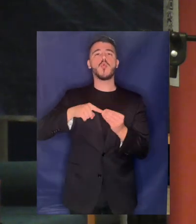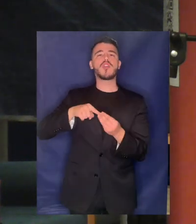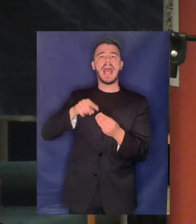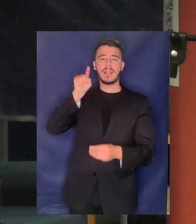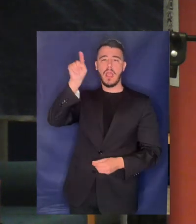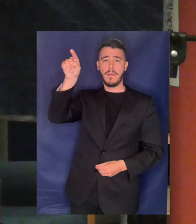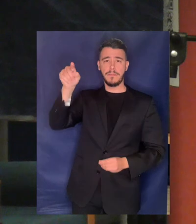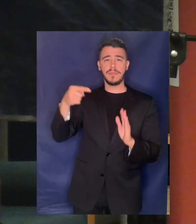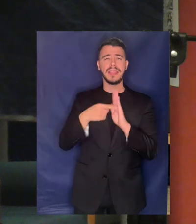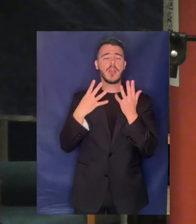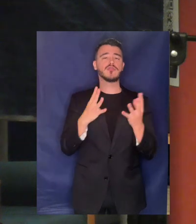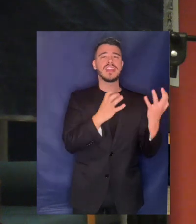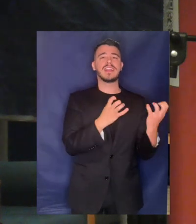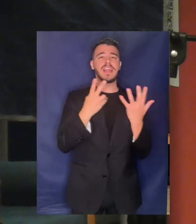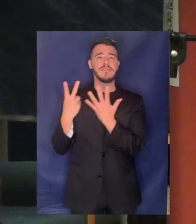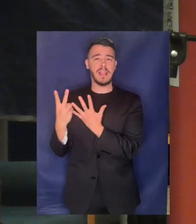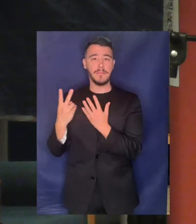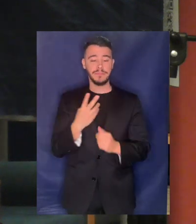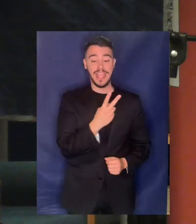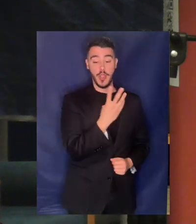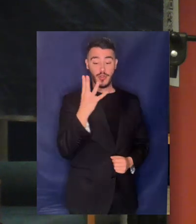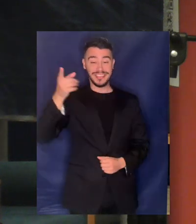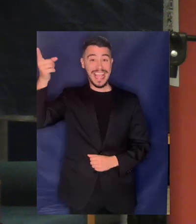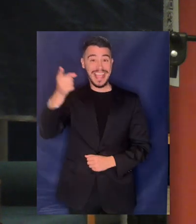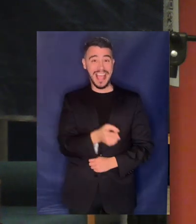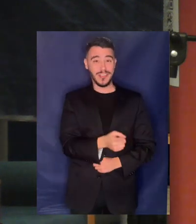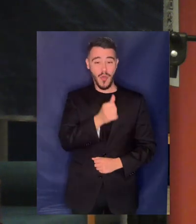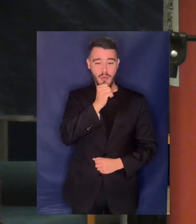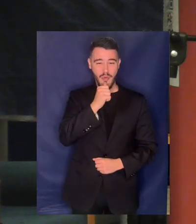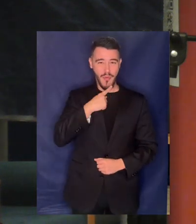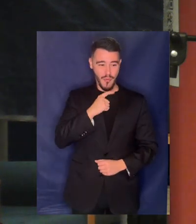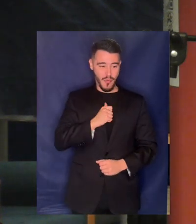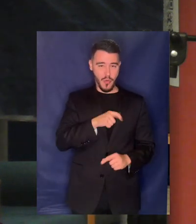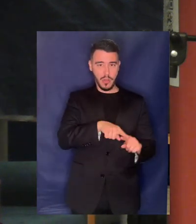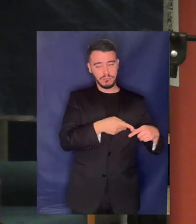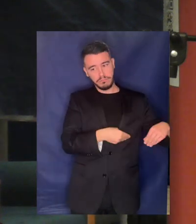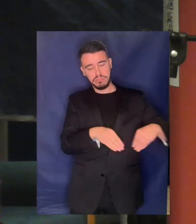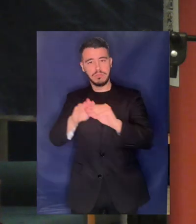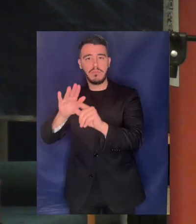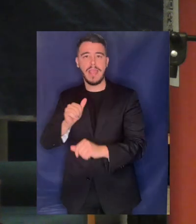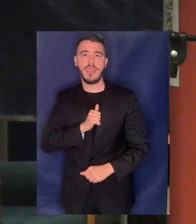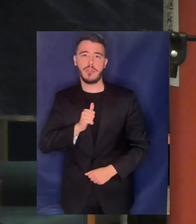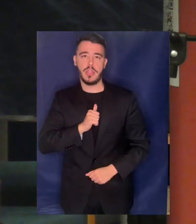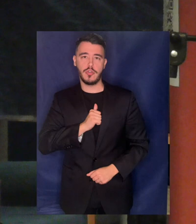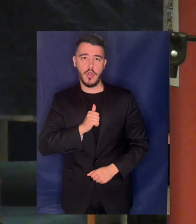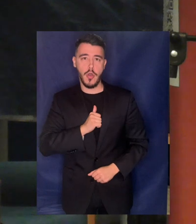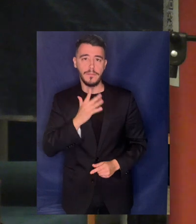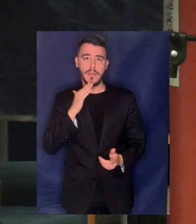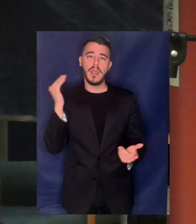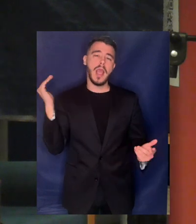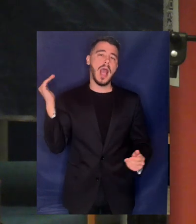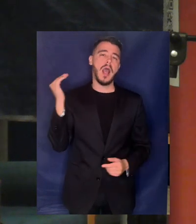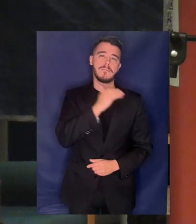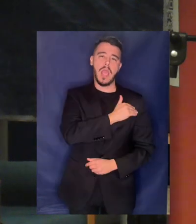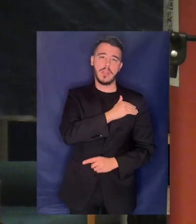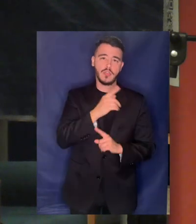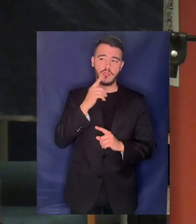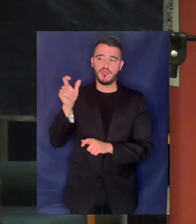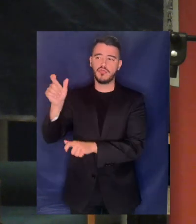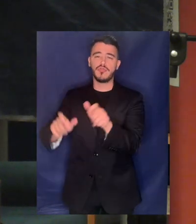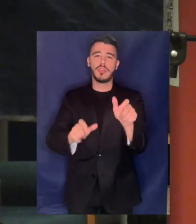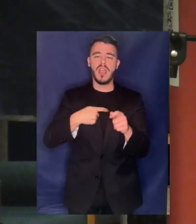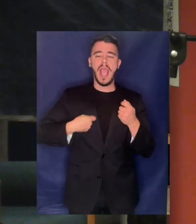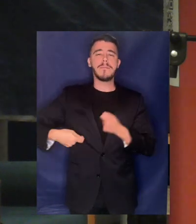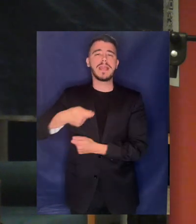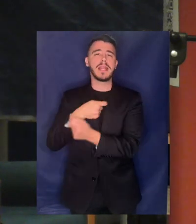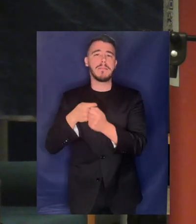παραχωρείται σε ιδιώτες το 24% της εταιρείας ίδρευσες και από κοντά εμφανίζονται τα γνωστά golden boys τα οποία αναλαμβάνουν και διατηρούν